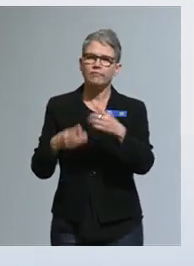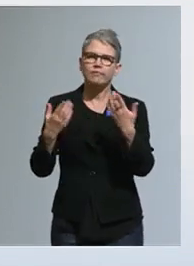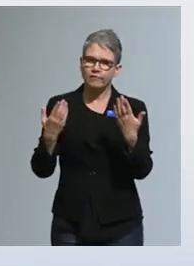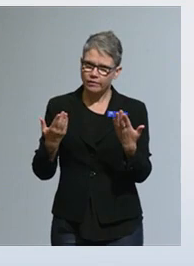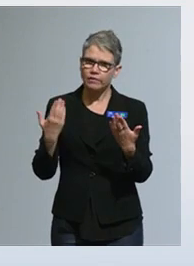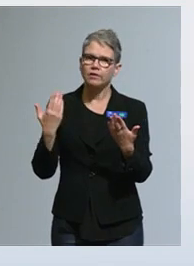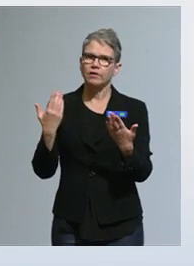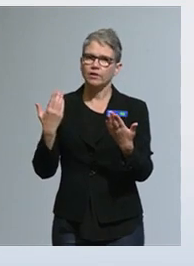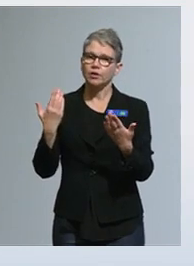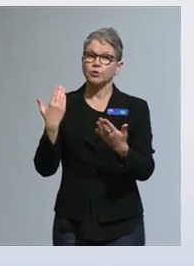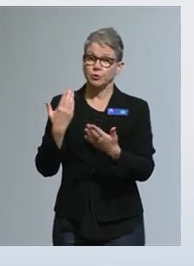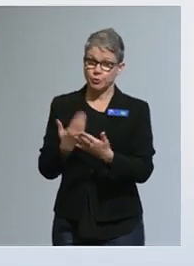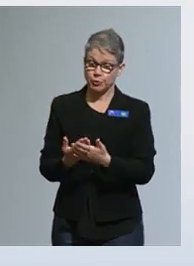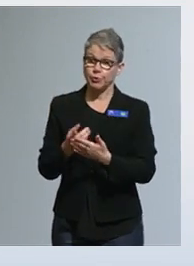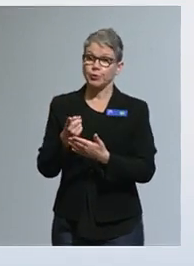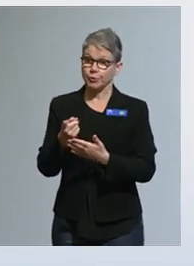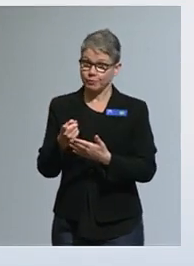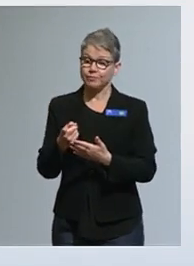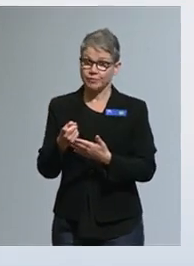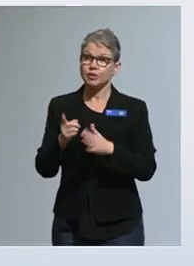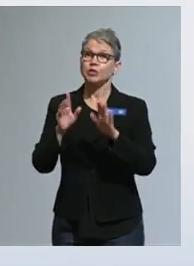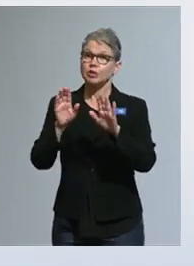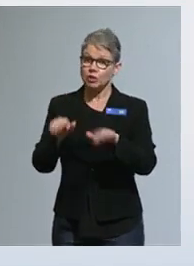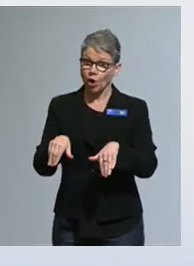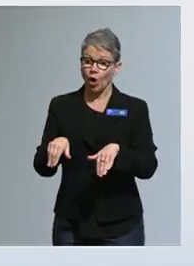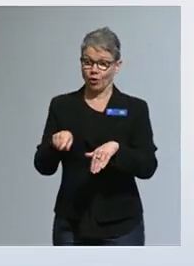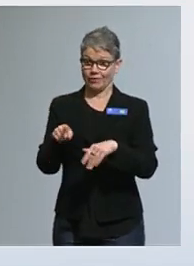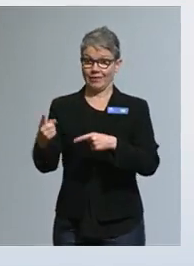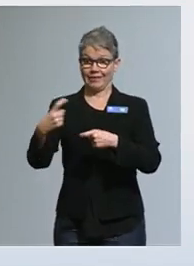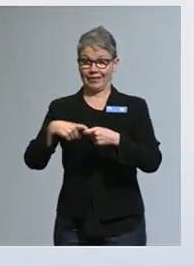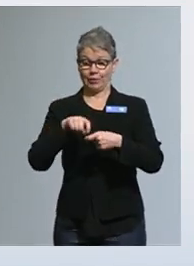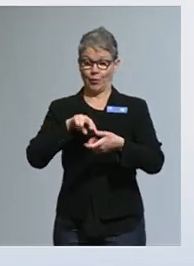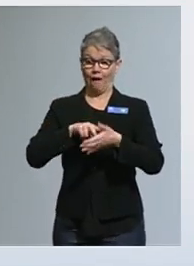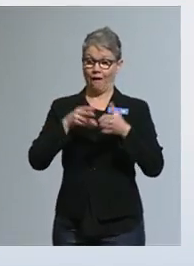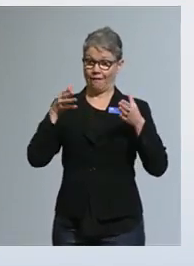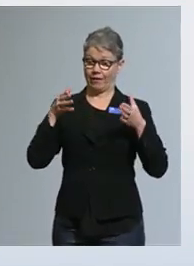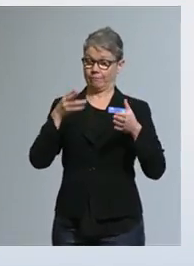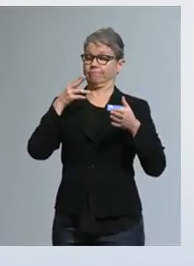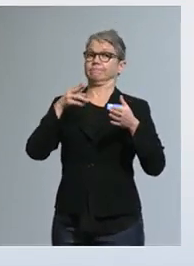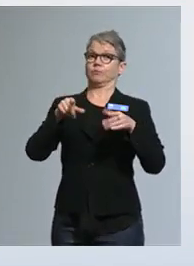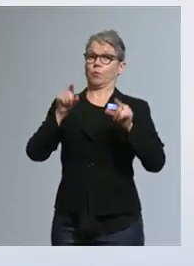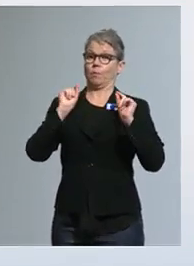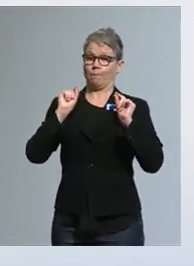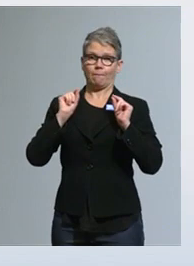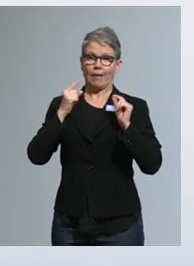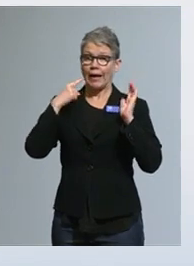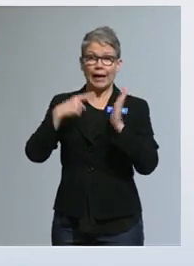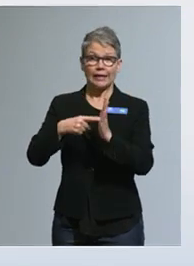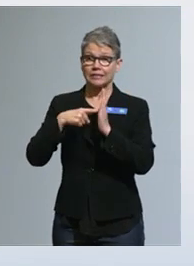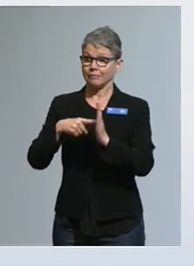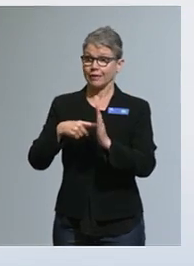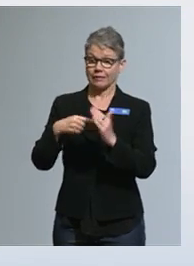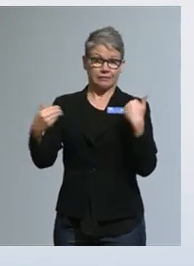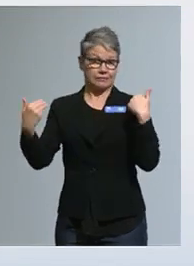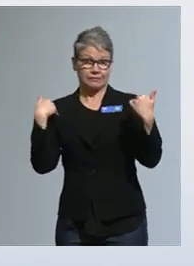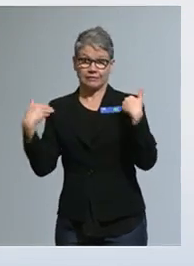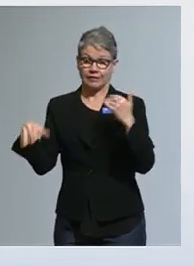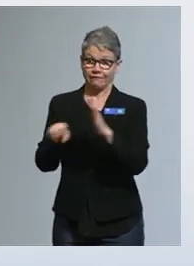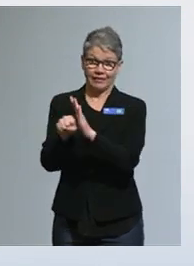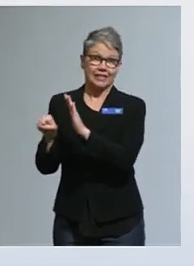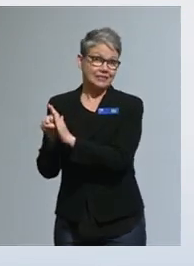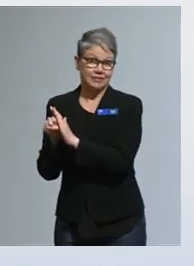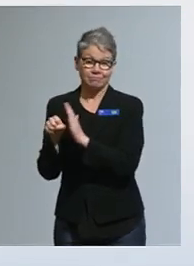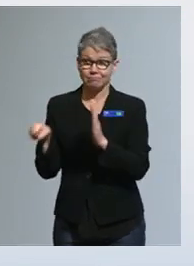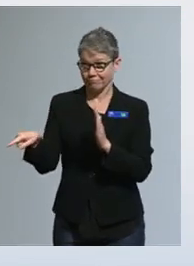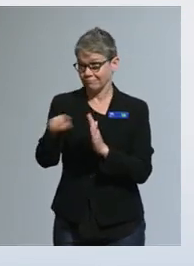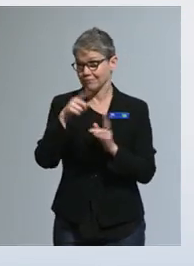siitä olemme saaneet jo tässä hankkeessakin hyvin monenlaisia esimerkkejä ja viestiä. Tästä lienee olemme yhtä